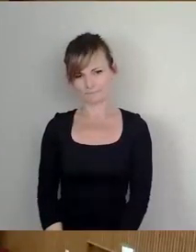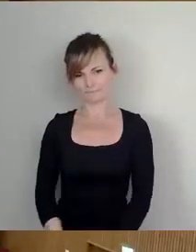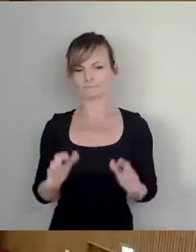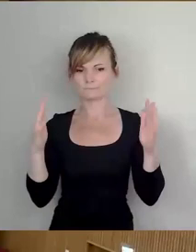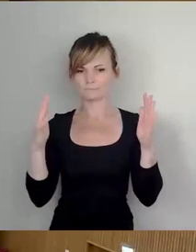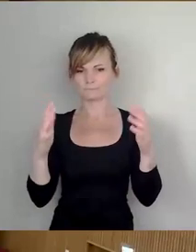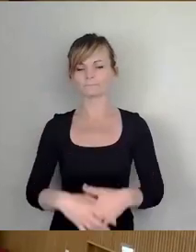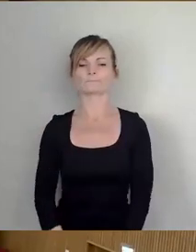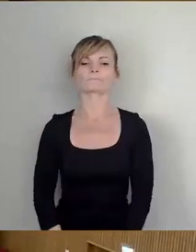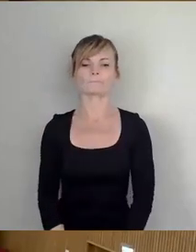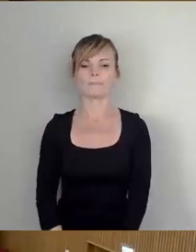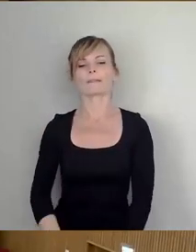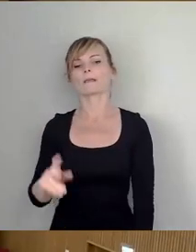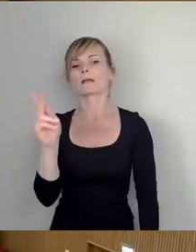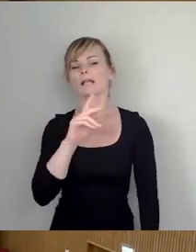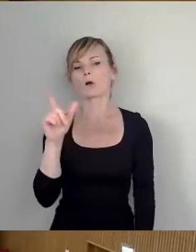Klaus Lippmann, bitte.